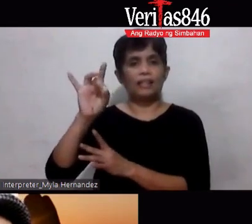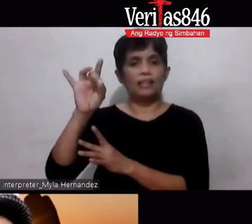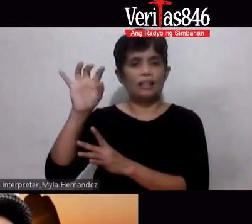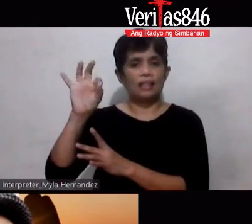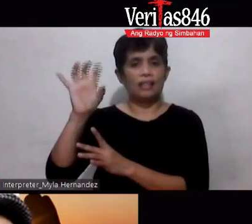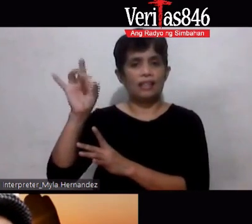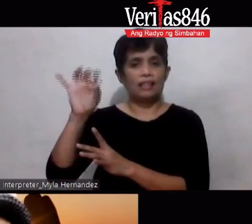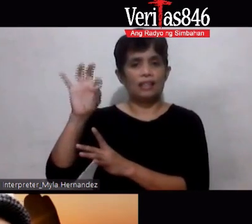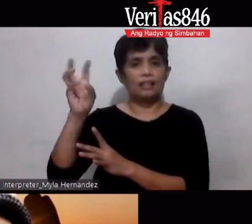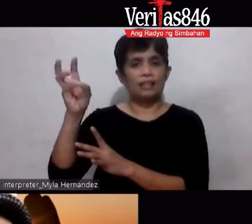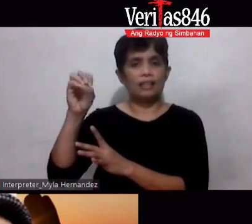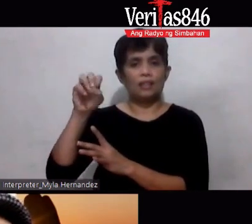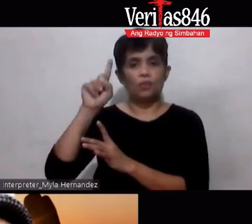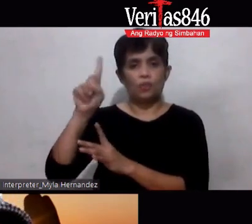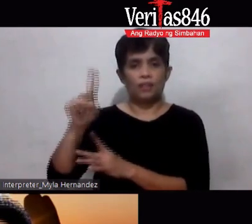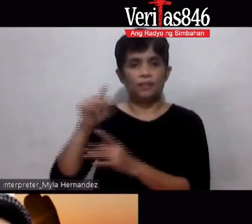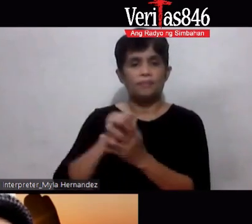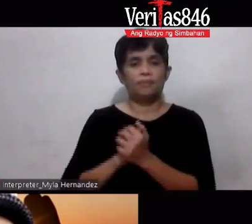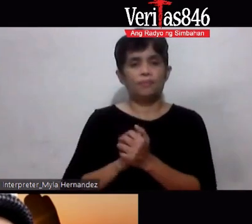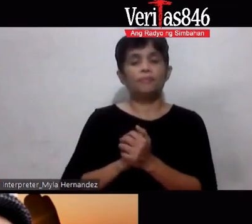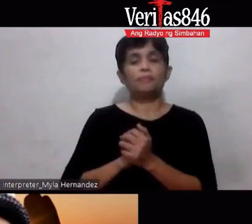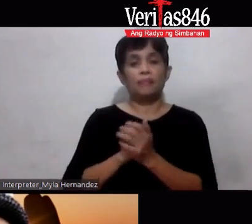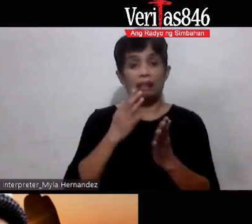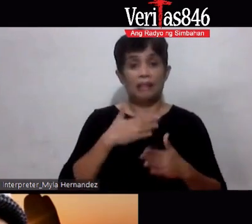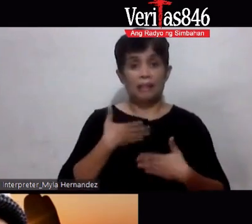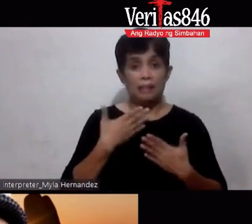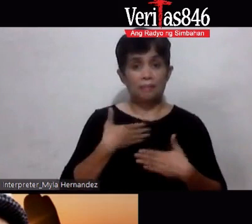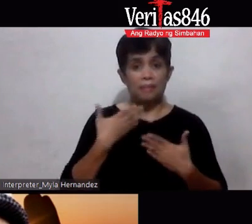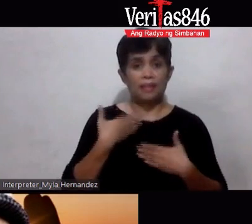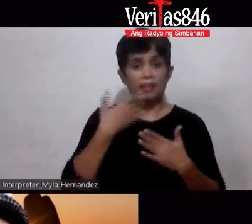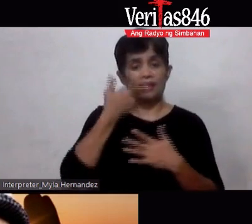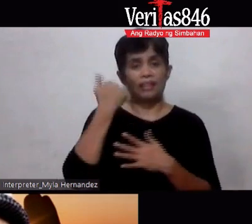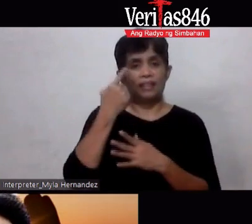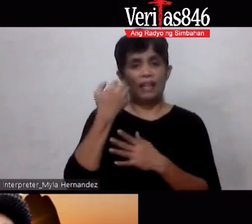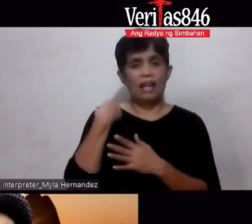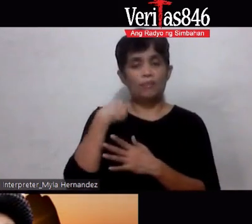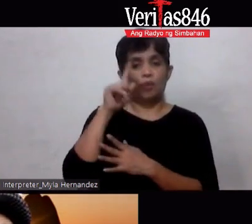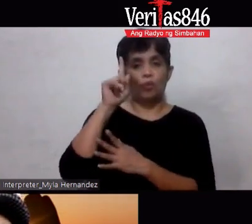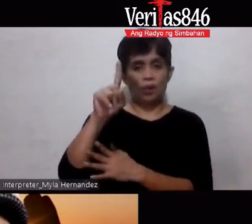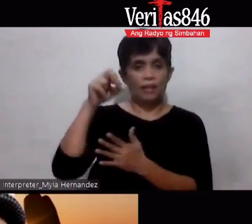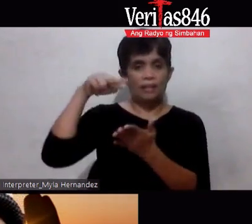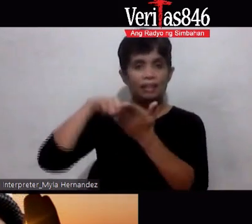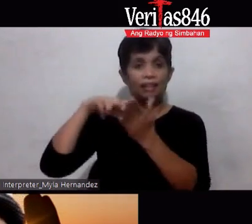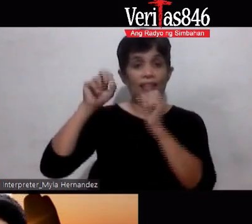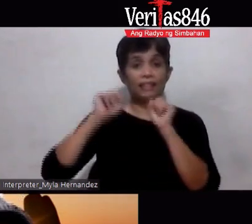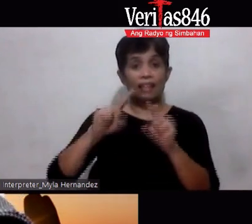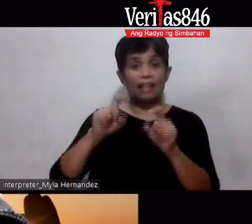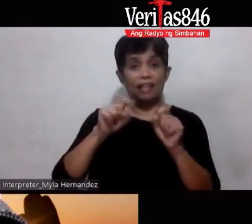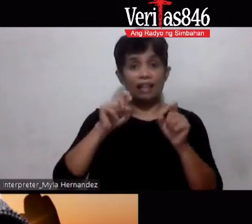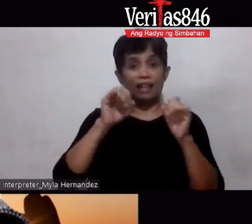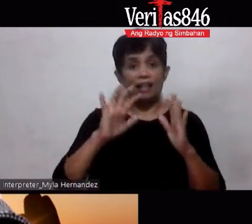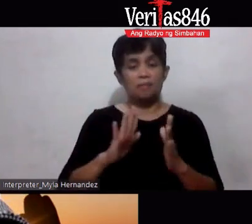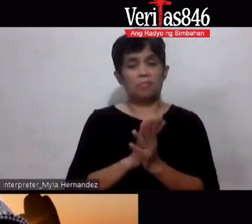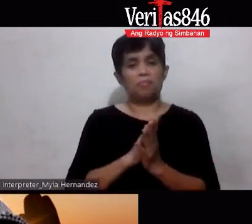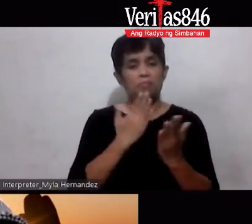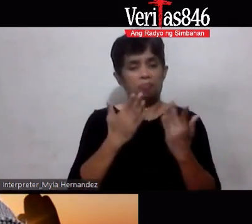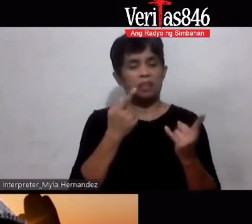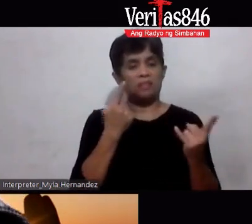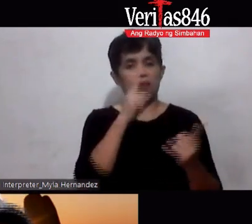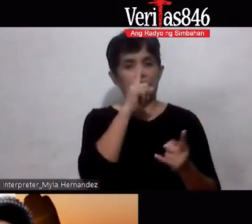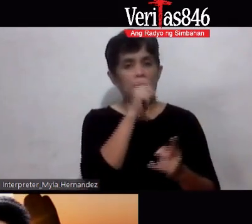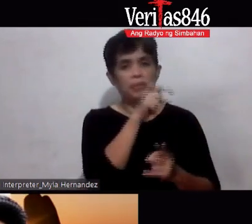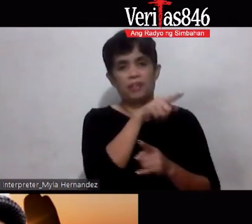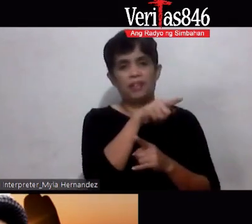89 89 601 natutuwa ko brother eng kasi may isang reseller siguro mas may edad siya